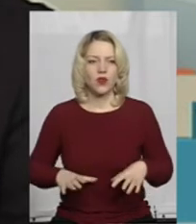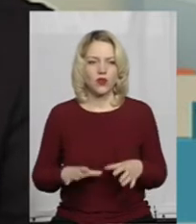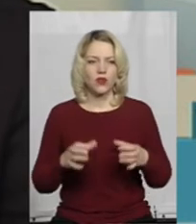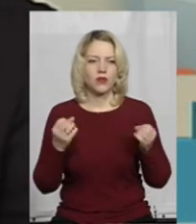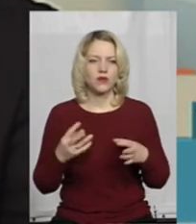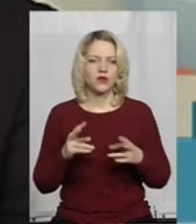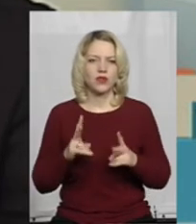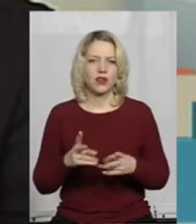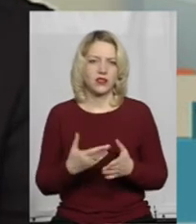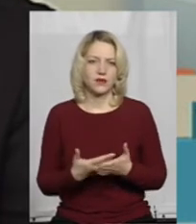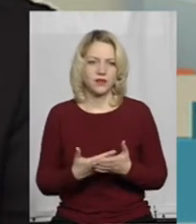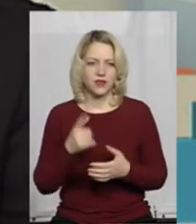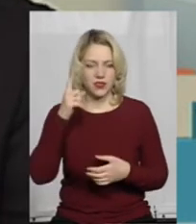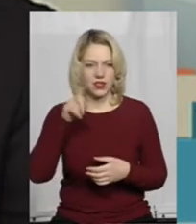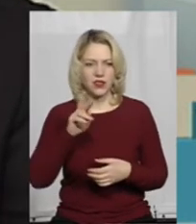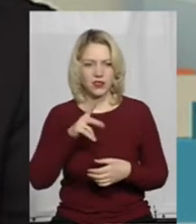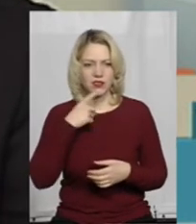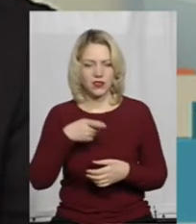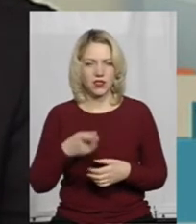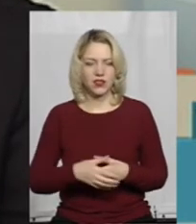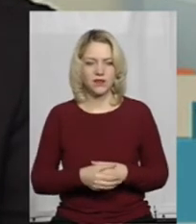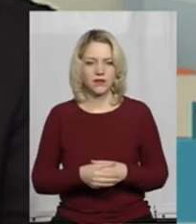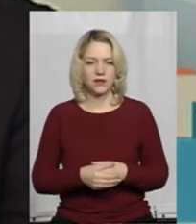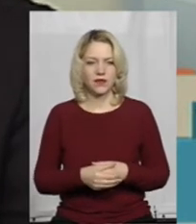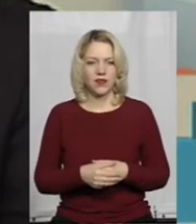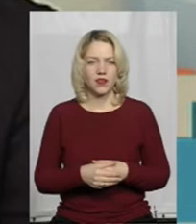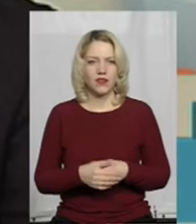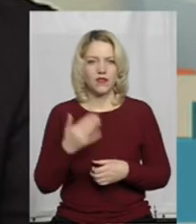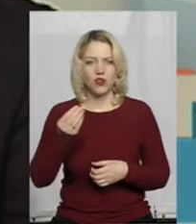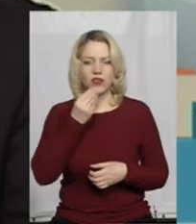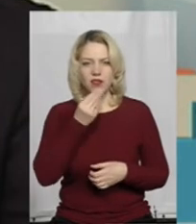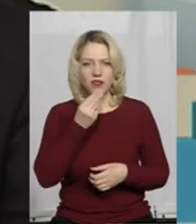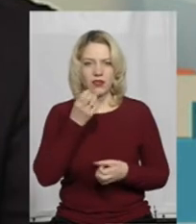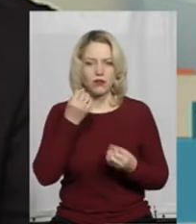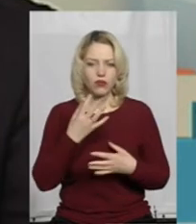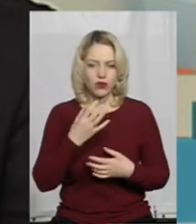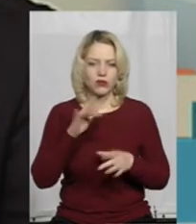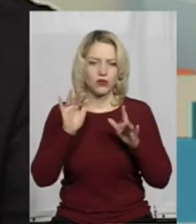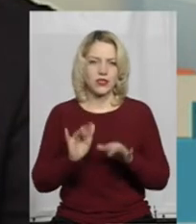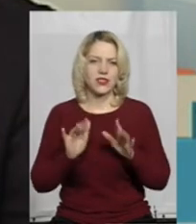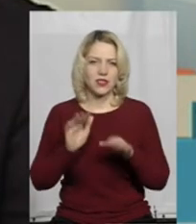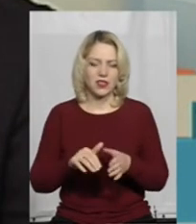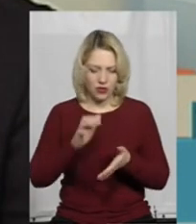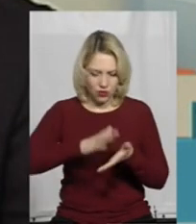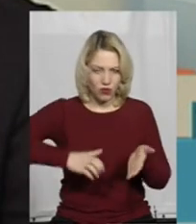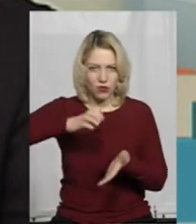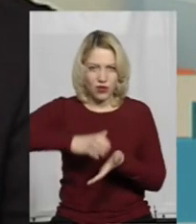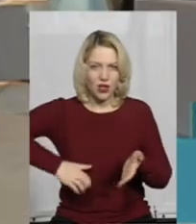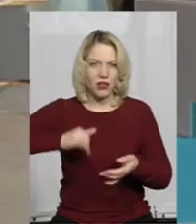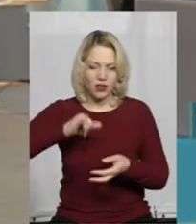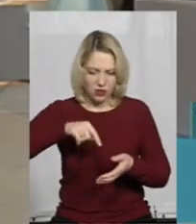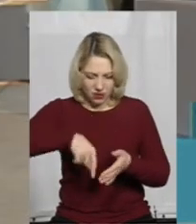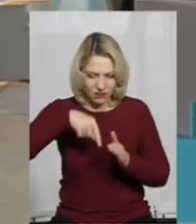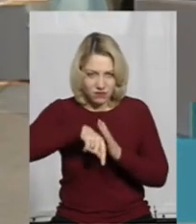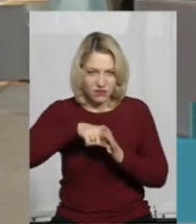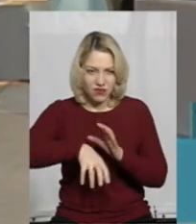Вони просто, знаєте, як сказати, що вони їдять сніг. Один сніг, б'ють копитами землю, і це все, що їх